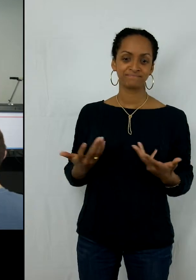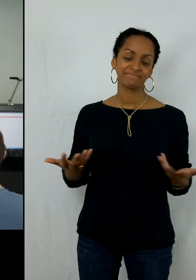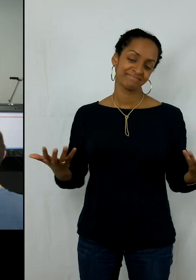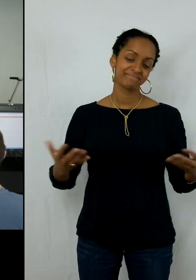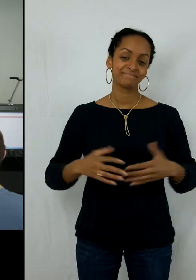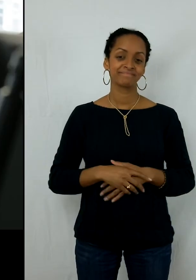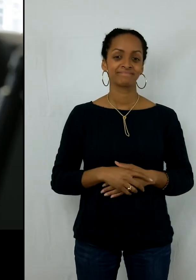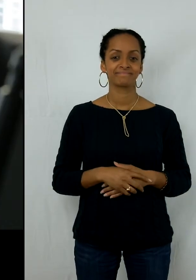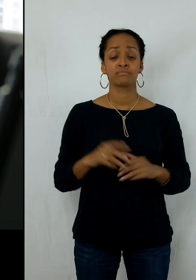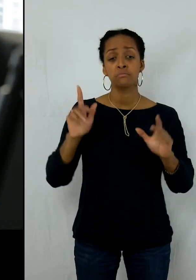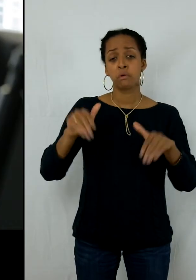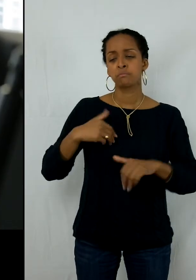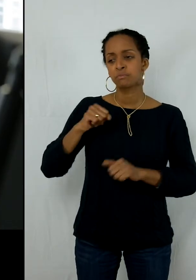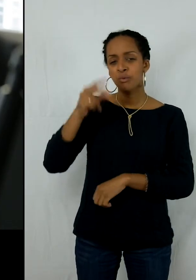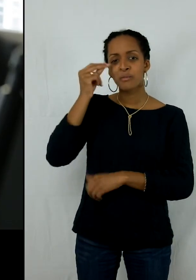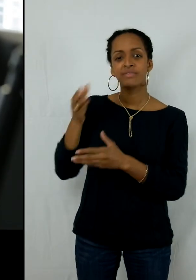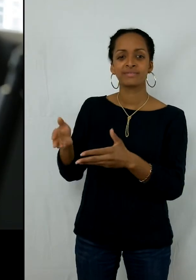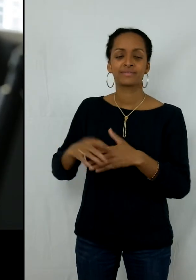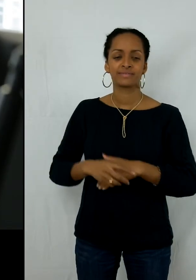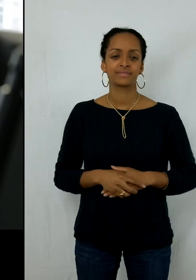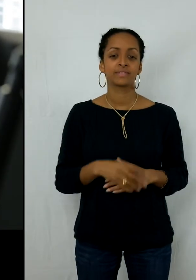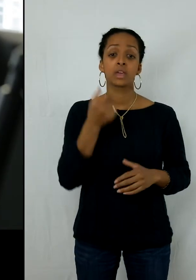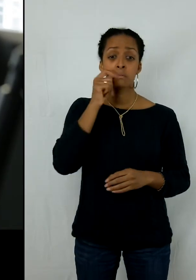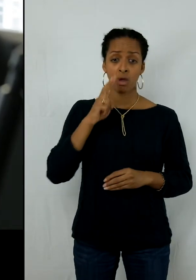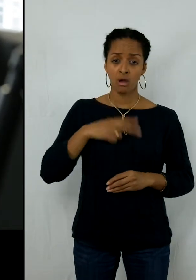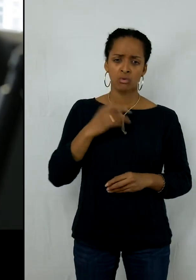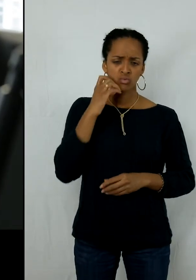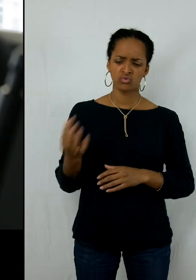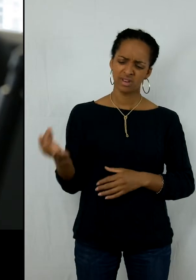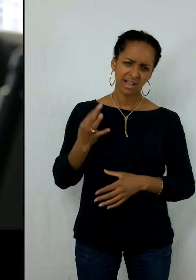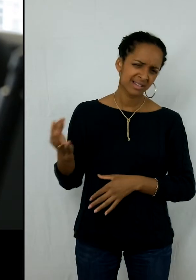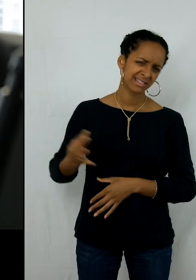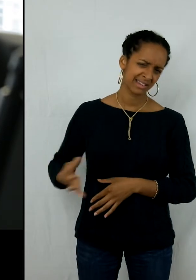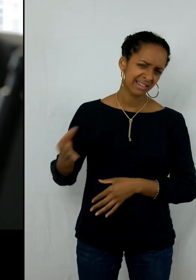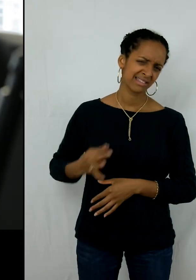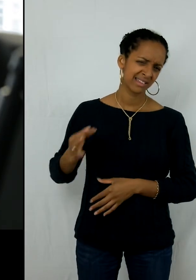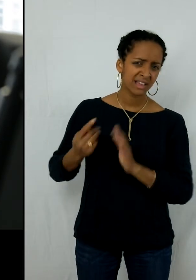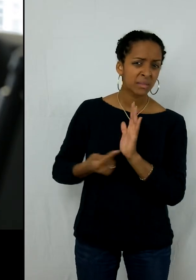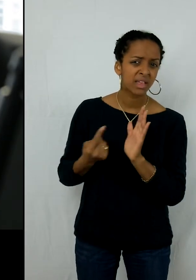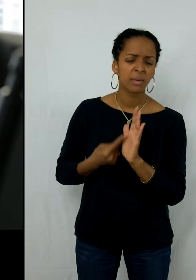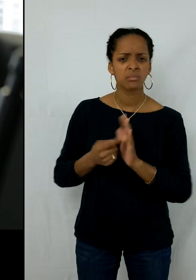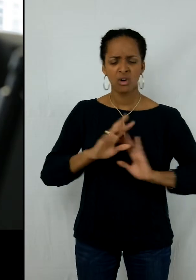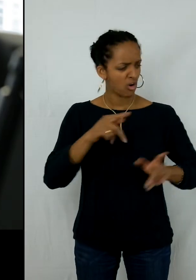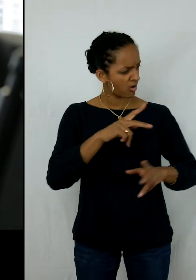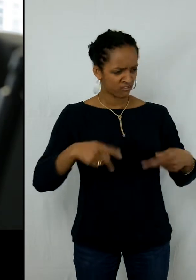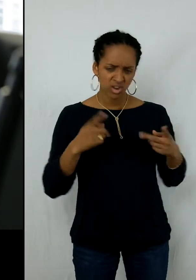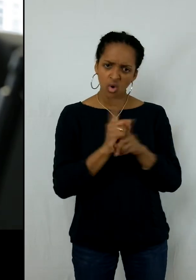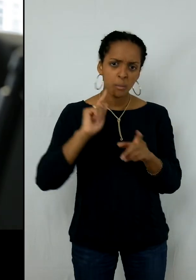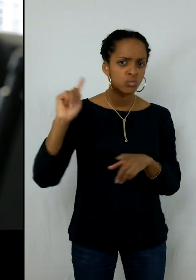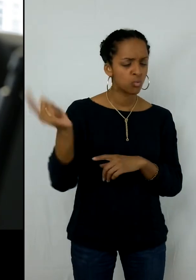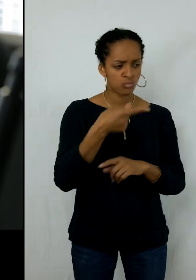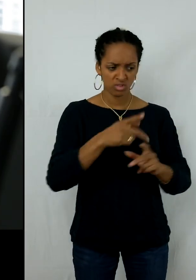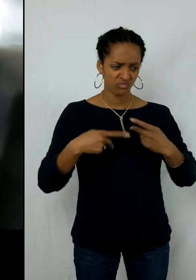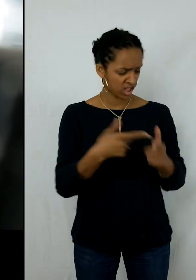Mes parents m'ont toujours aidé à faire en sorte que je ne me sente pas différent, que je vive ma vie comme j'en ai envie, soit que mon handicap